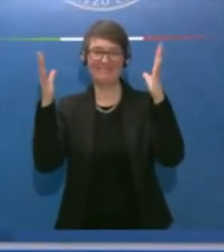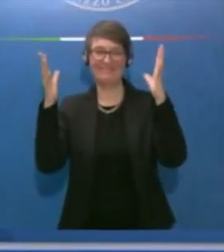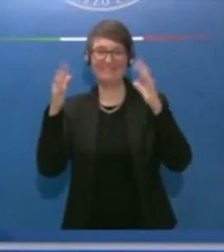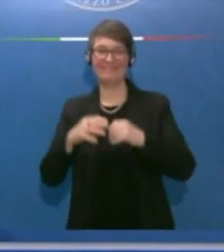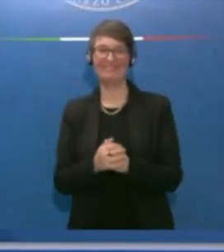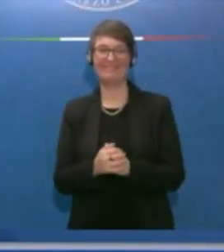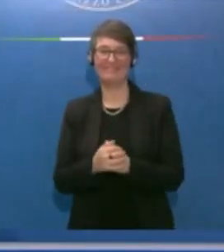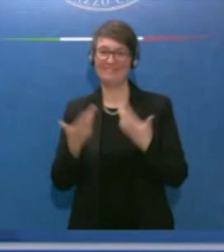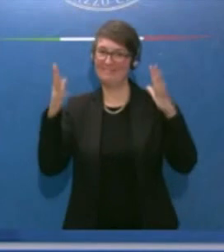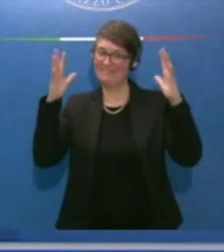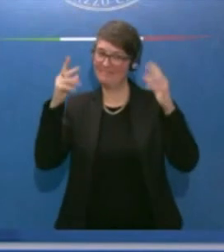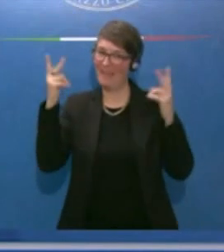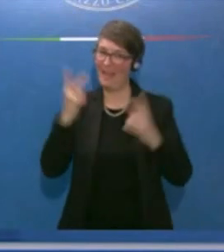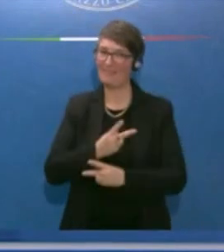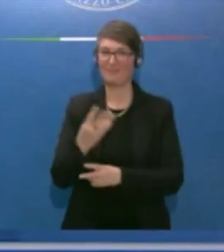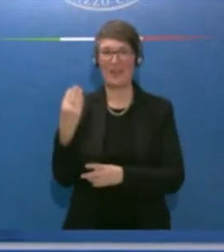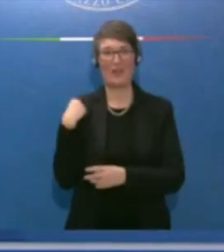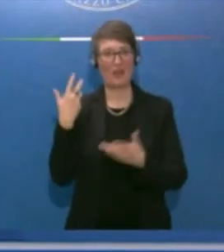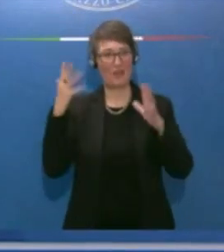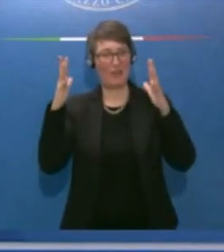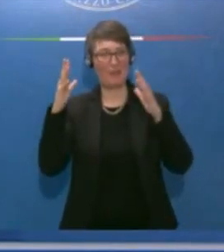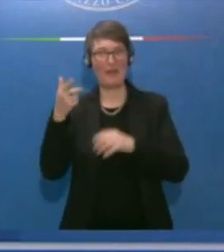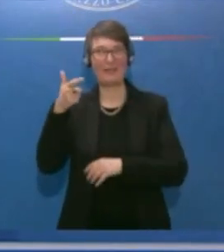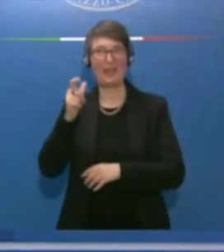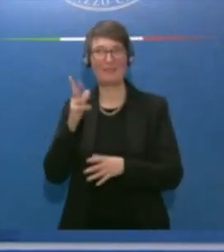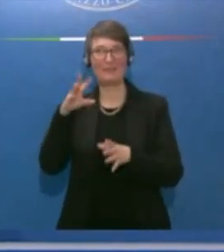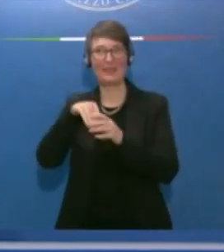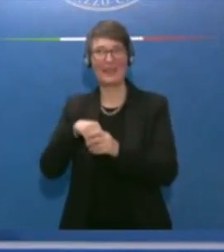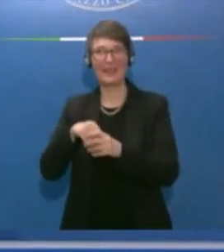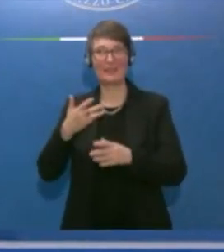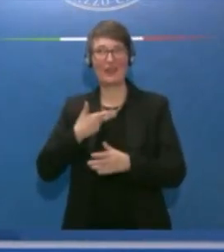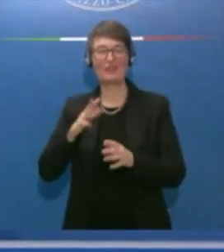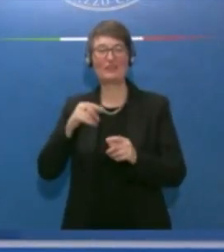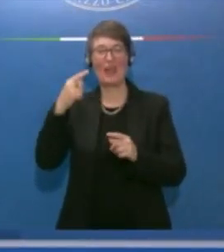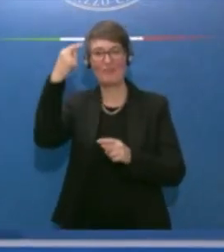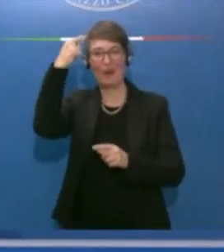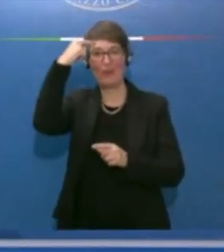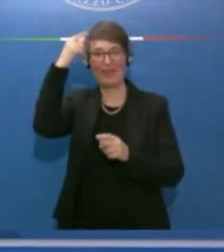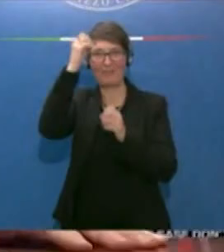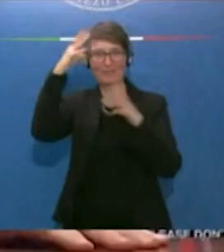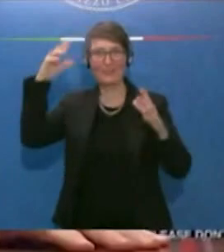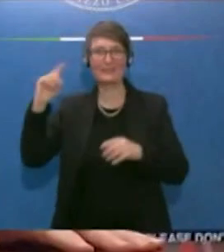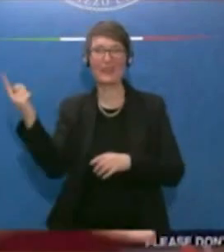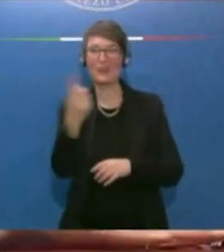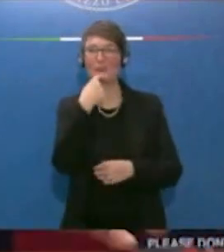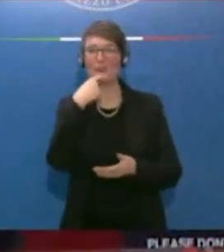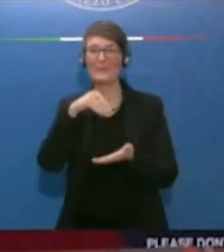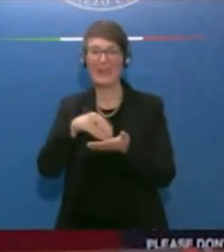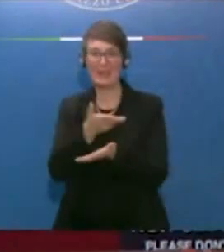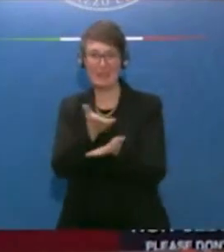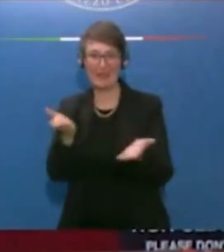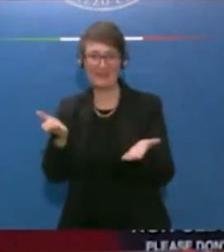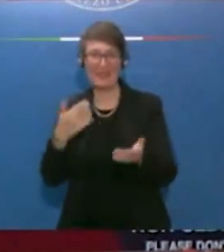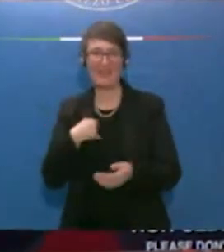Allora, applauso alla domanda perché ha saputo interpretare quello che sta nella testa di quasi tutti i colleghi che sono qui oggi, quindi se